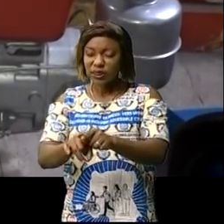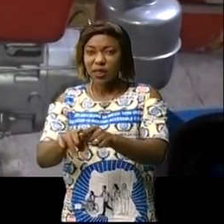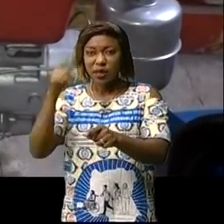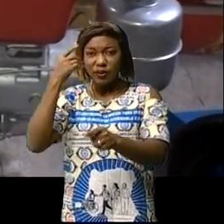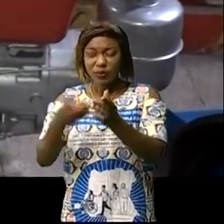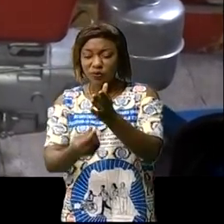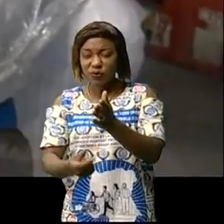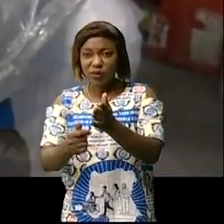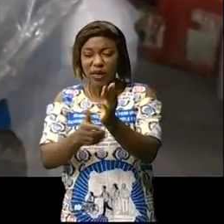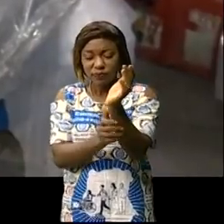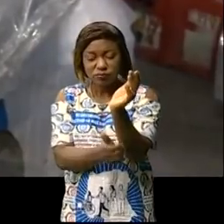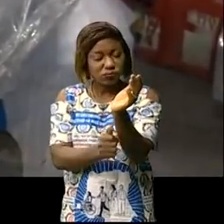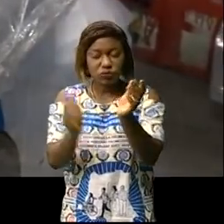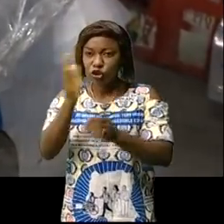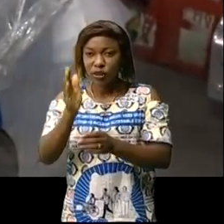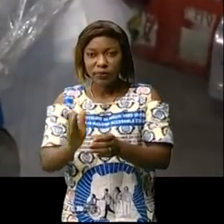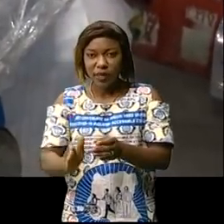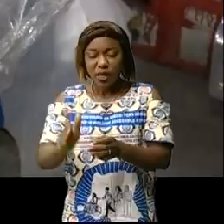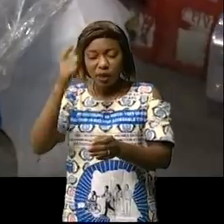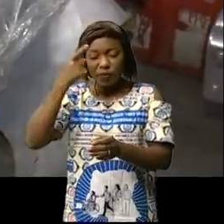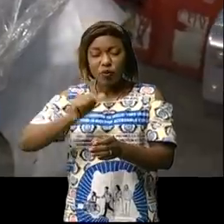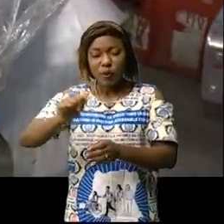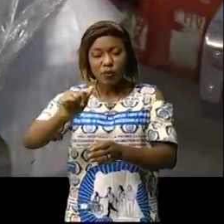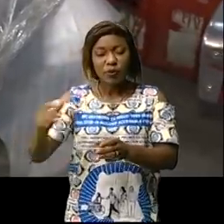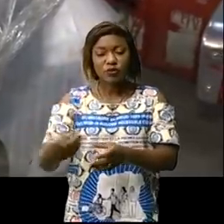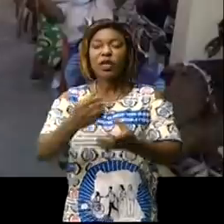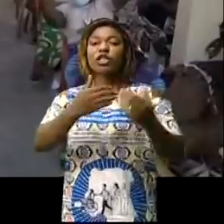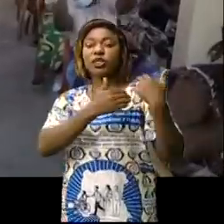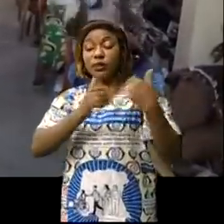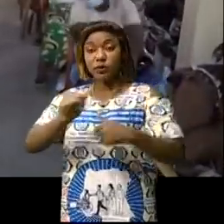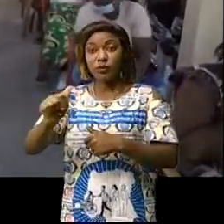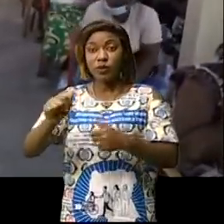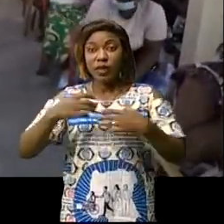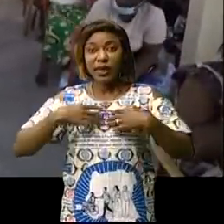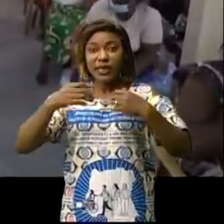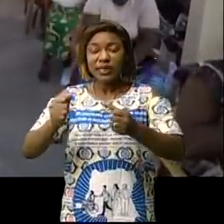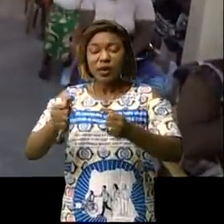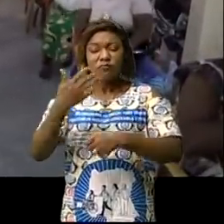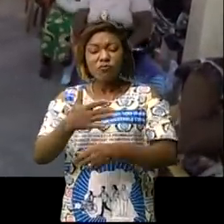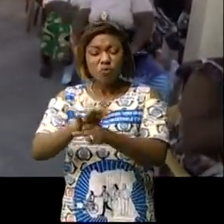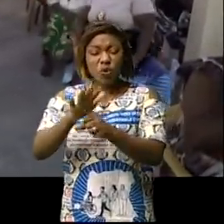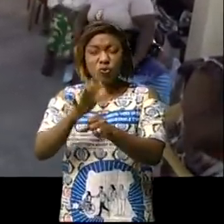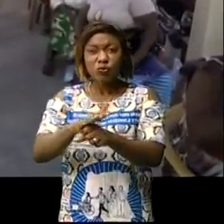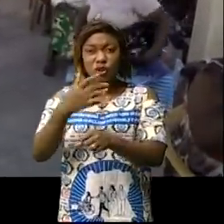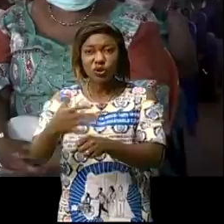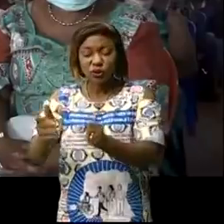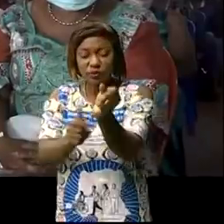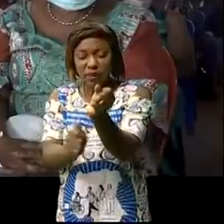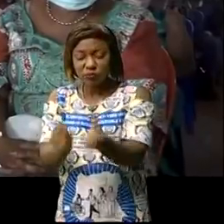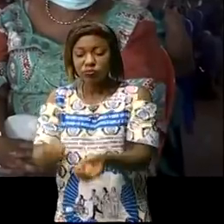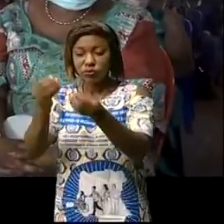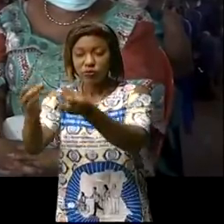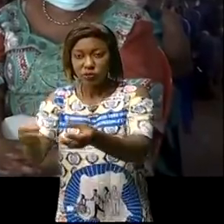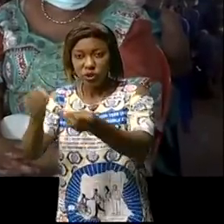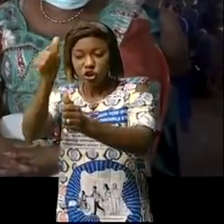la farine de maïs moulu dans le cadre de l'autosuffisance alimentaire grâce à un lot important des sacs de maïs qui leur seront